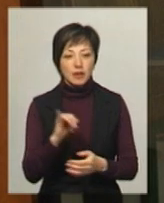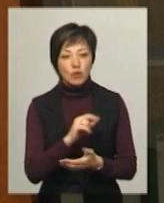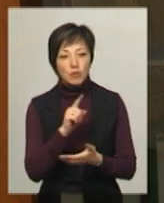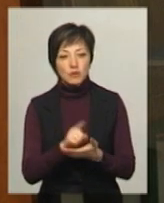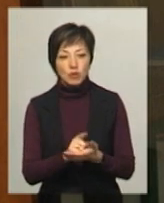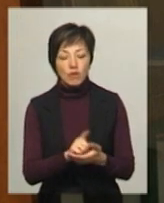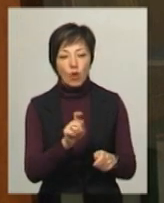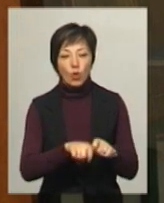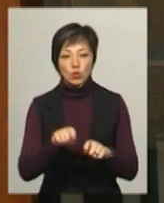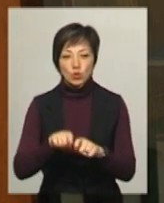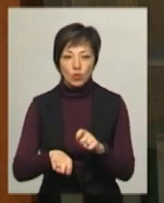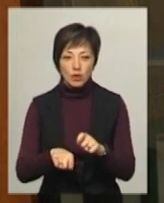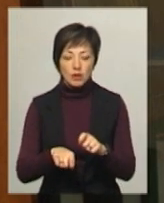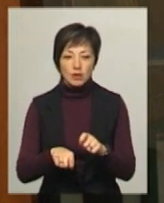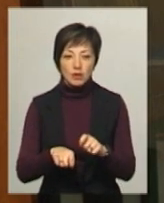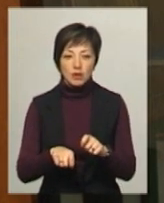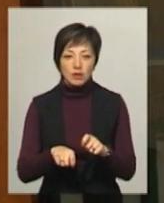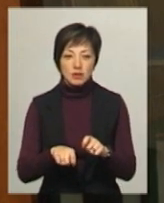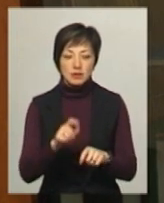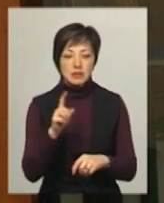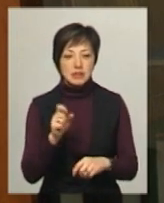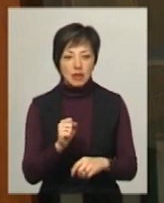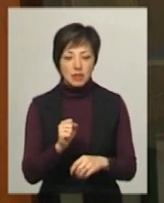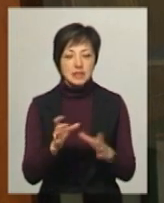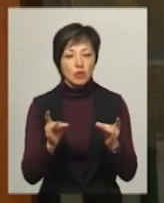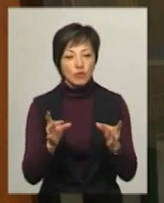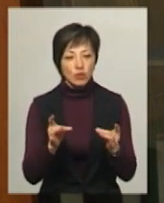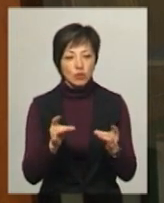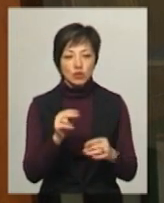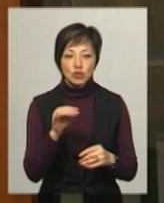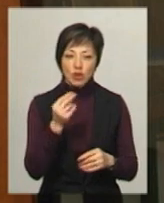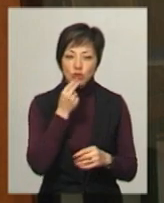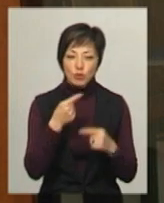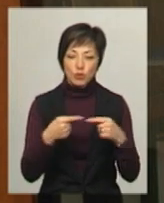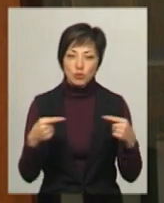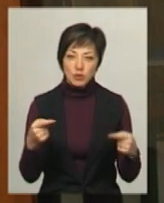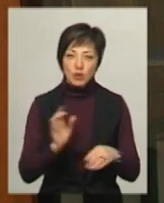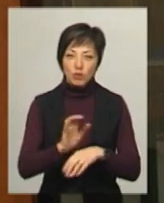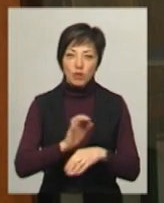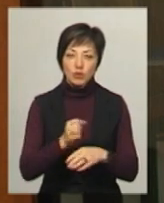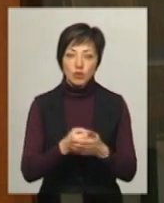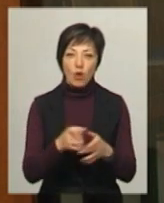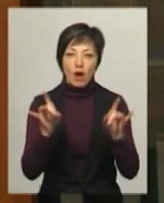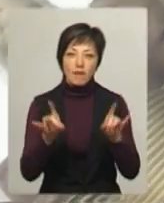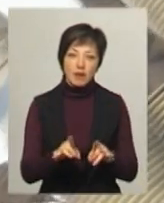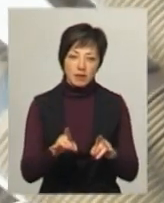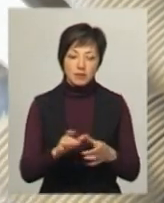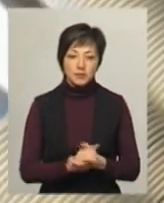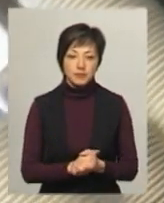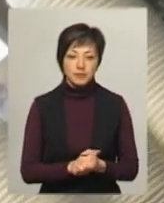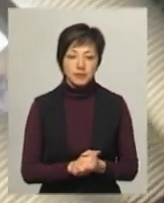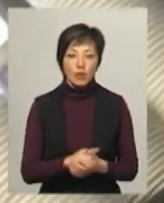'язково контроль, контроль вхідний за сировиною чи харчовими продуктами, які надходять до кав'ярні чи кіоска.